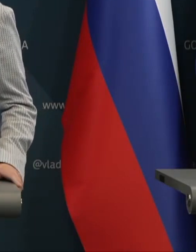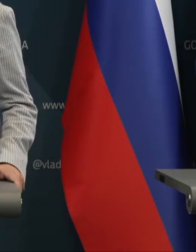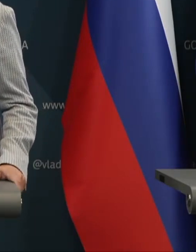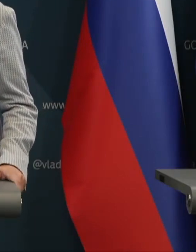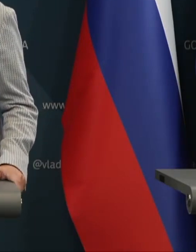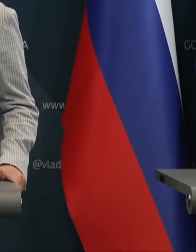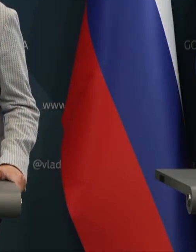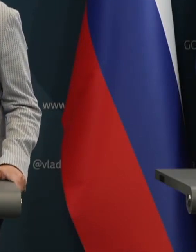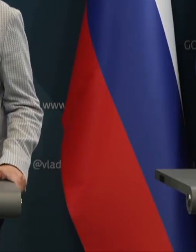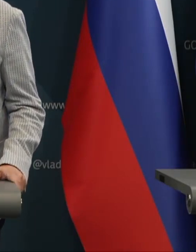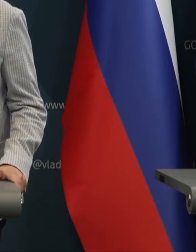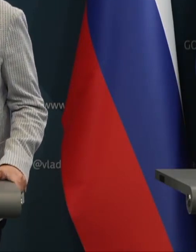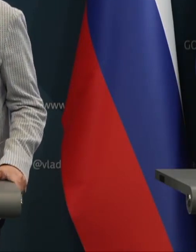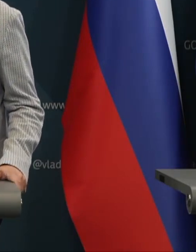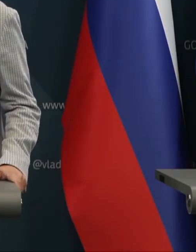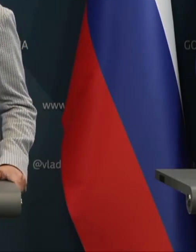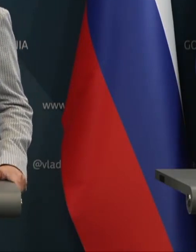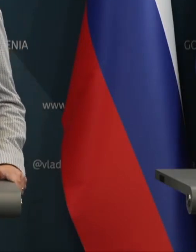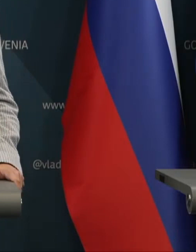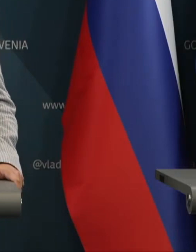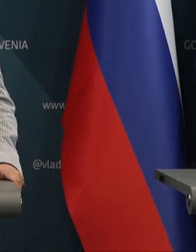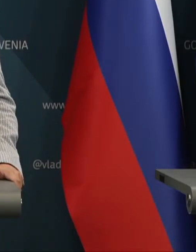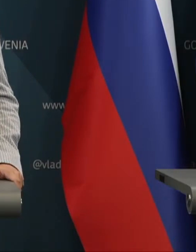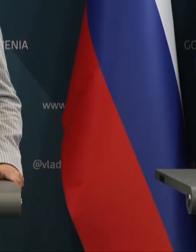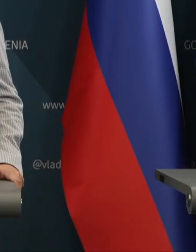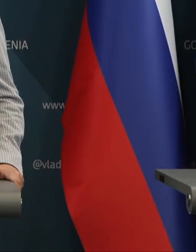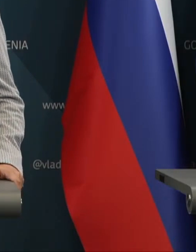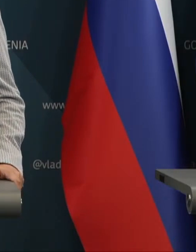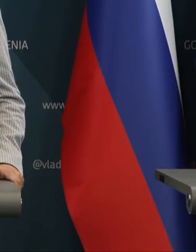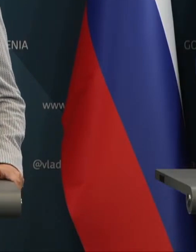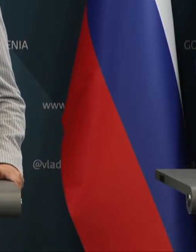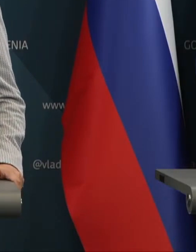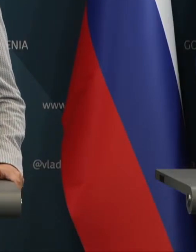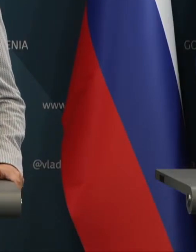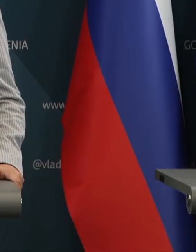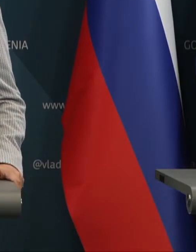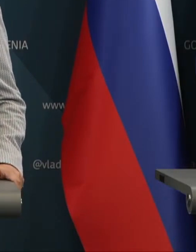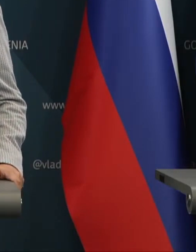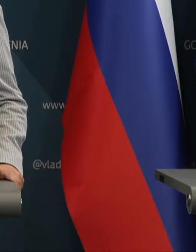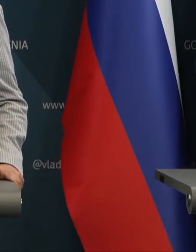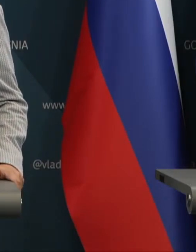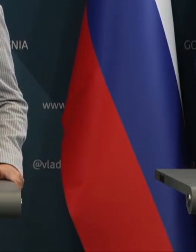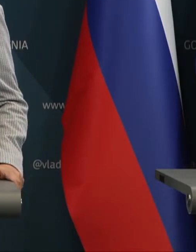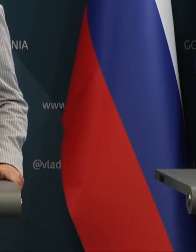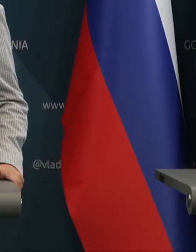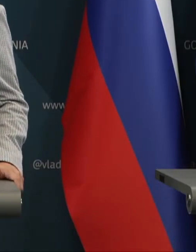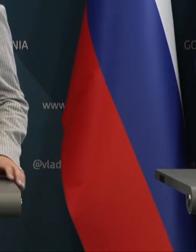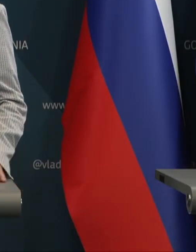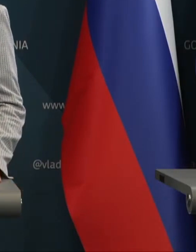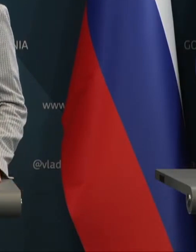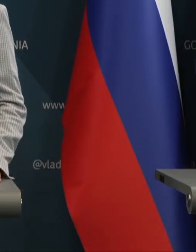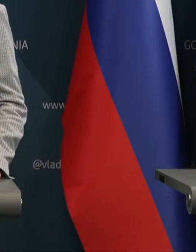vašega dela še naprej v imenu celotne vlade čestitke. Hvala lepa. Moram najprej povedati